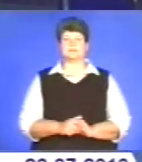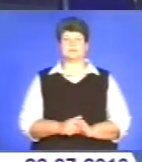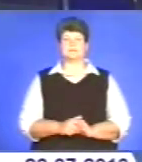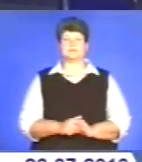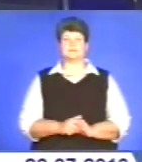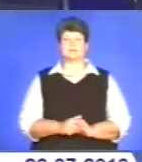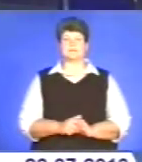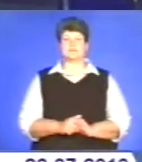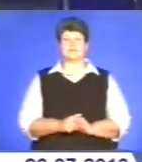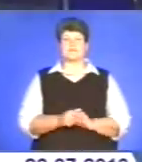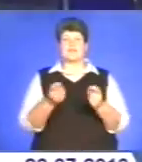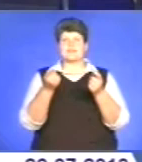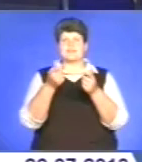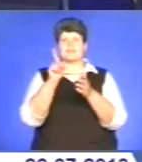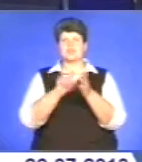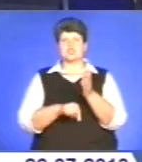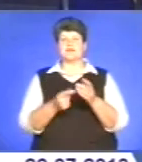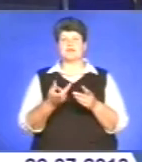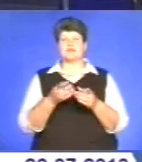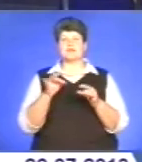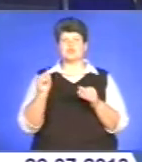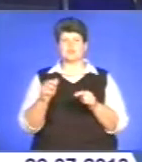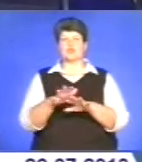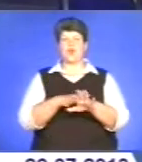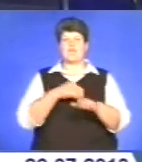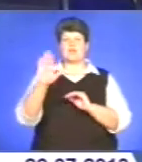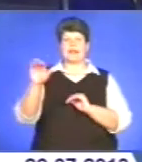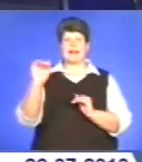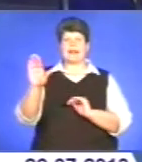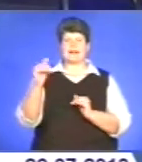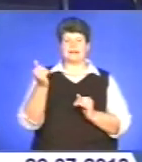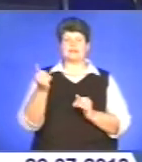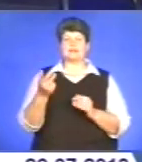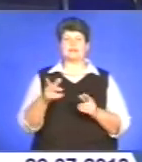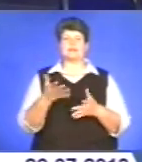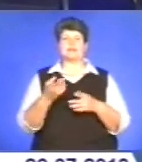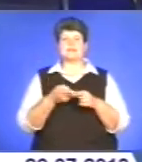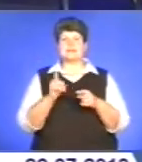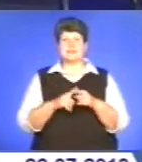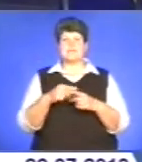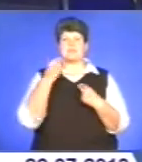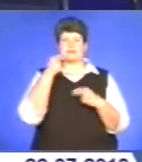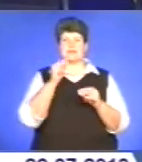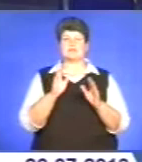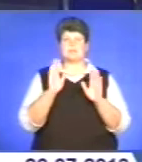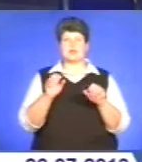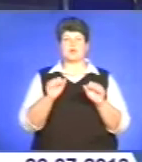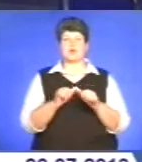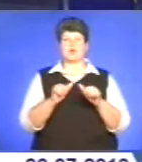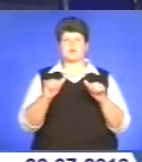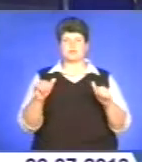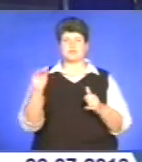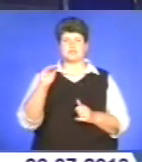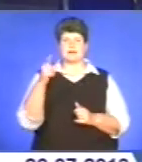Дешеві ресурси, довготривалі кредити, сумління споживачів – найефективніші методи розвитку житлово-комунального